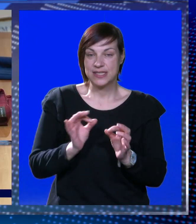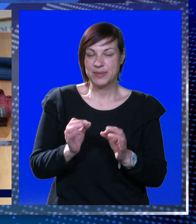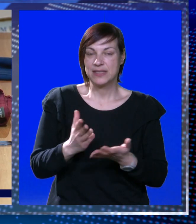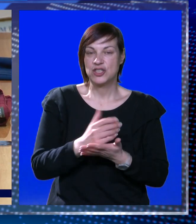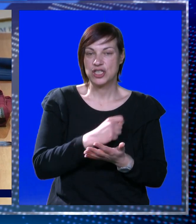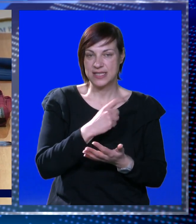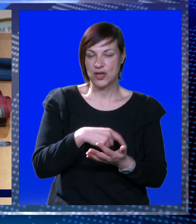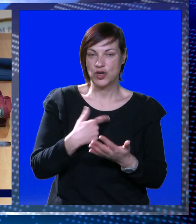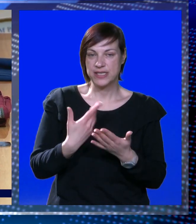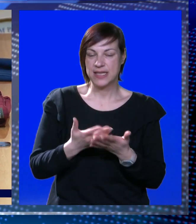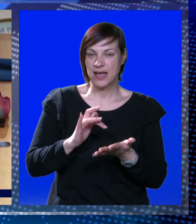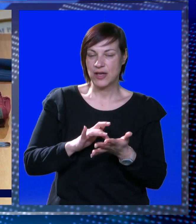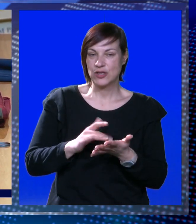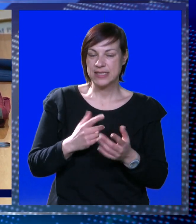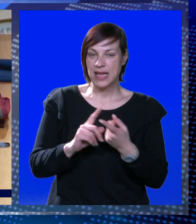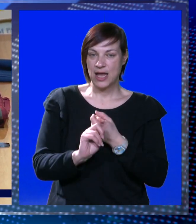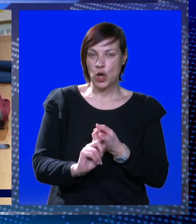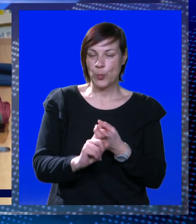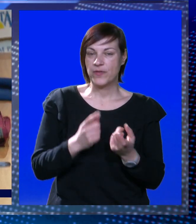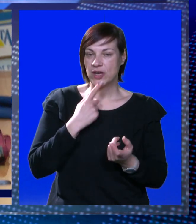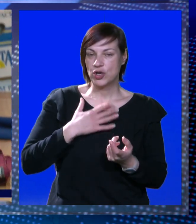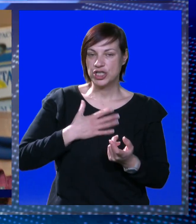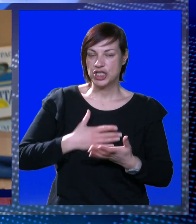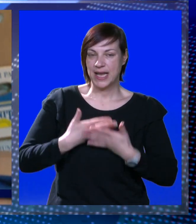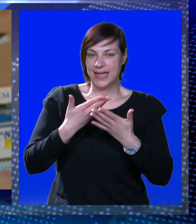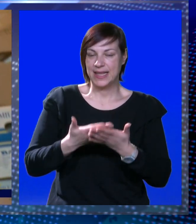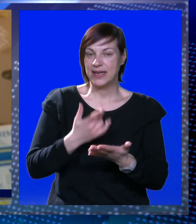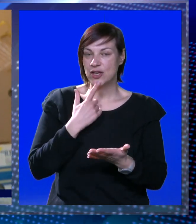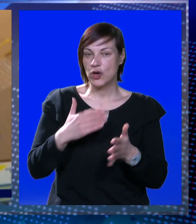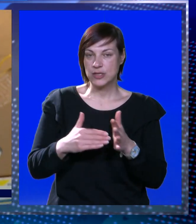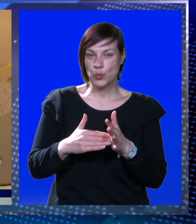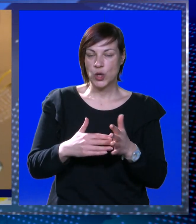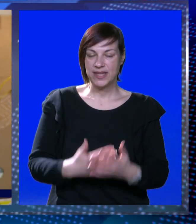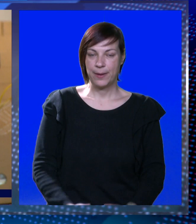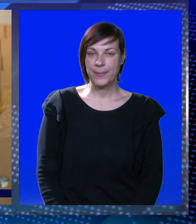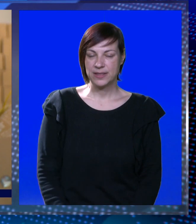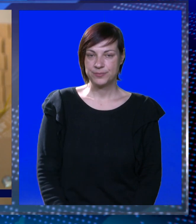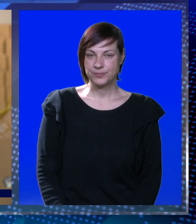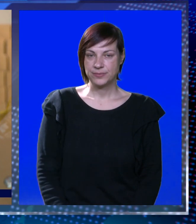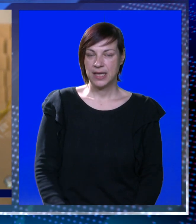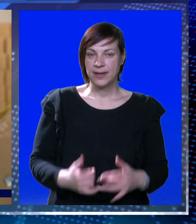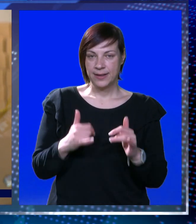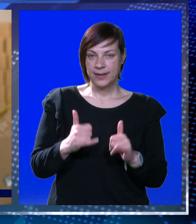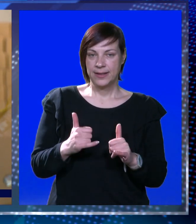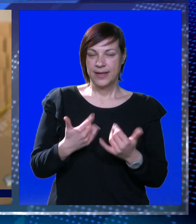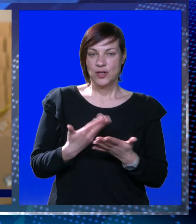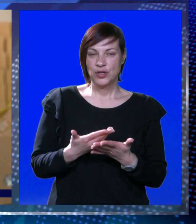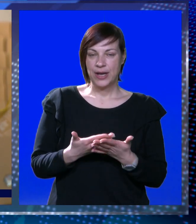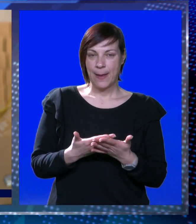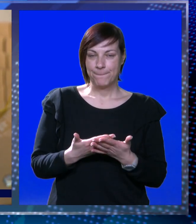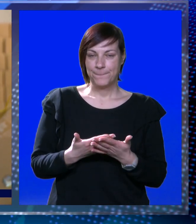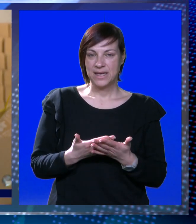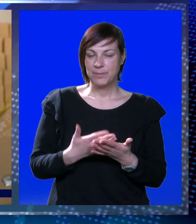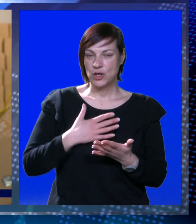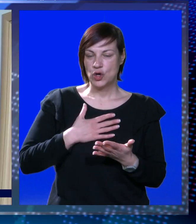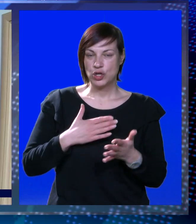specifično za korisnike, kako bi ciljano povezali one koji žele darovati i one koji su u potrebi. Tako da trenutno, na primjer,